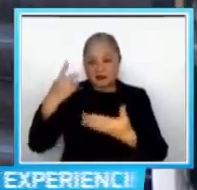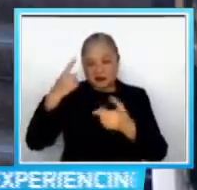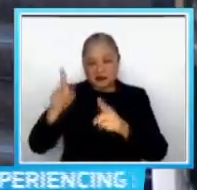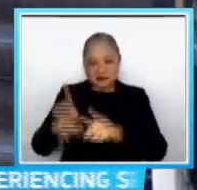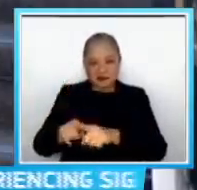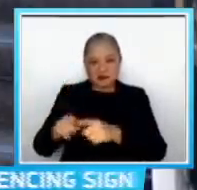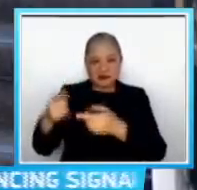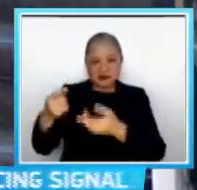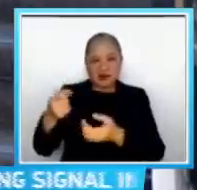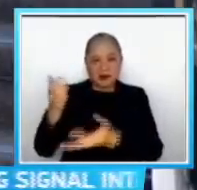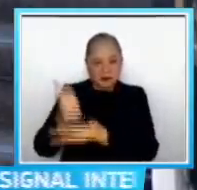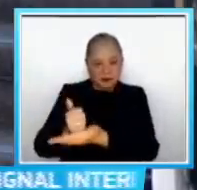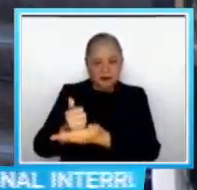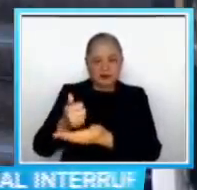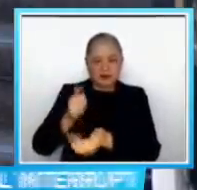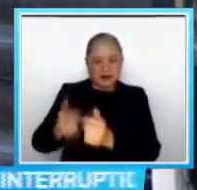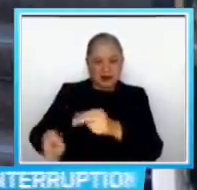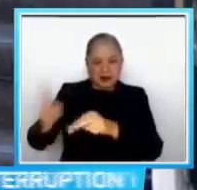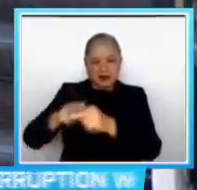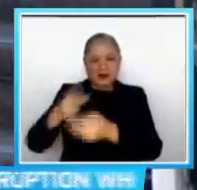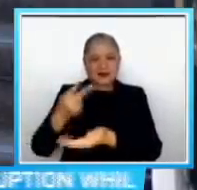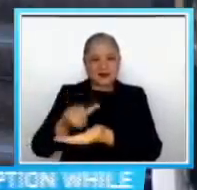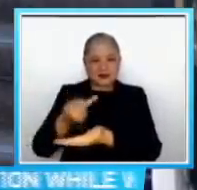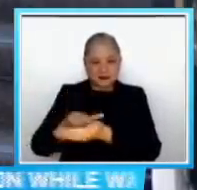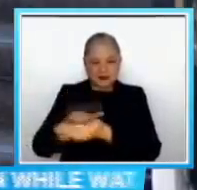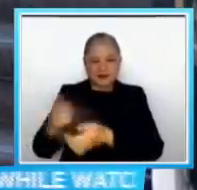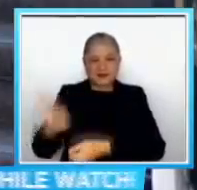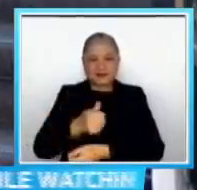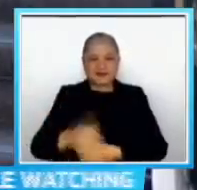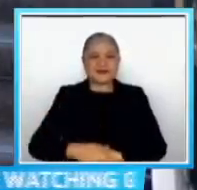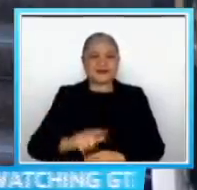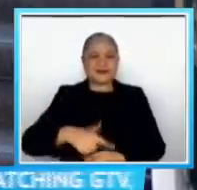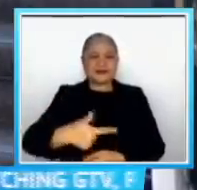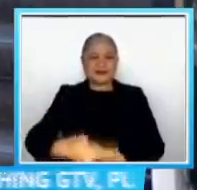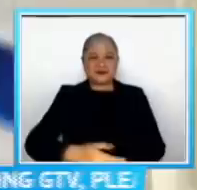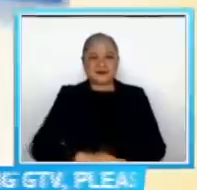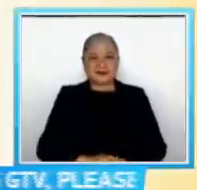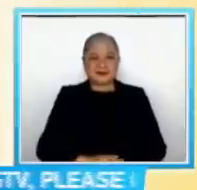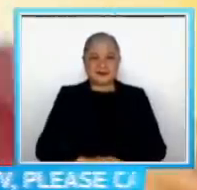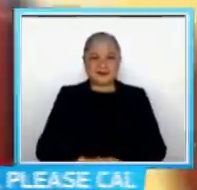price hike Balit ang hatid ni Bernadette Reyes at Marisol Abduraman